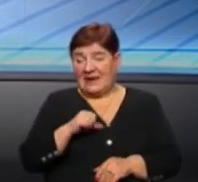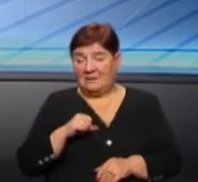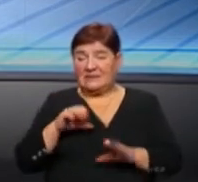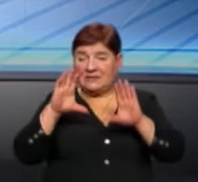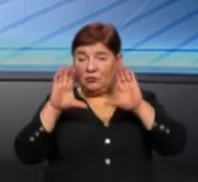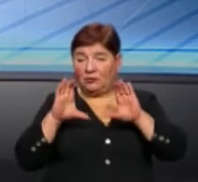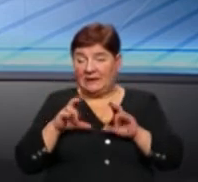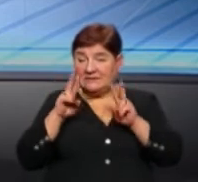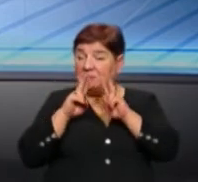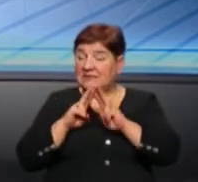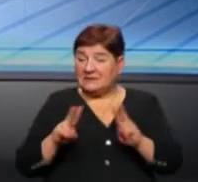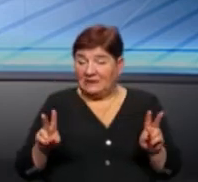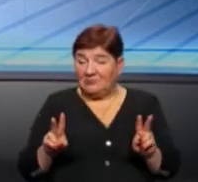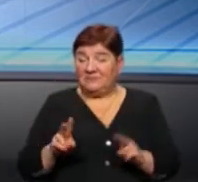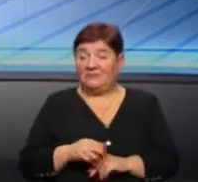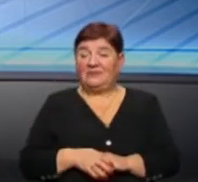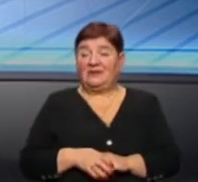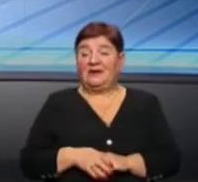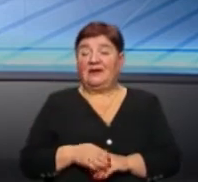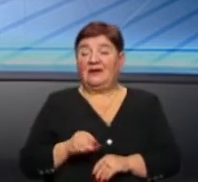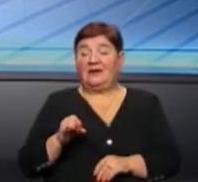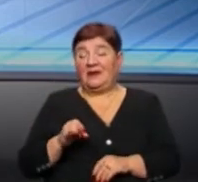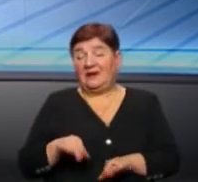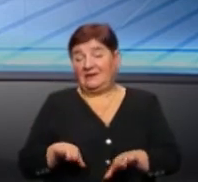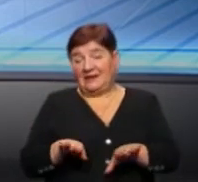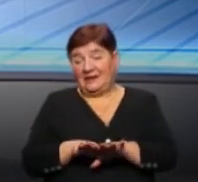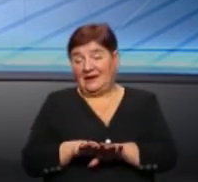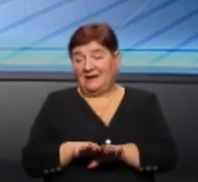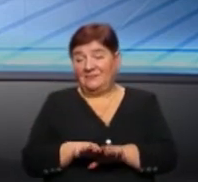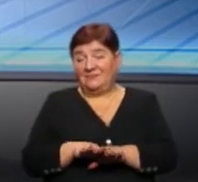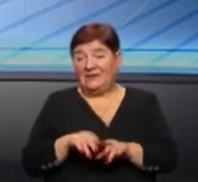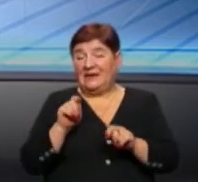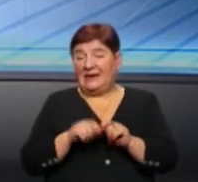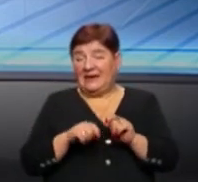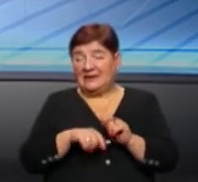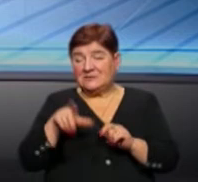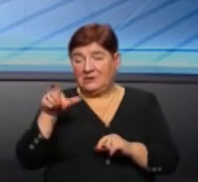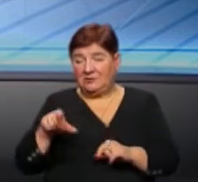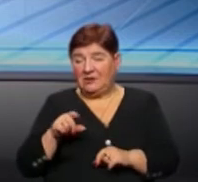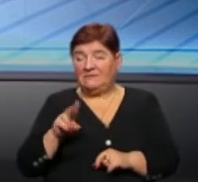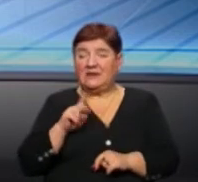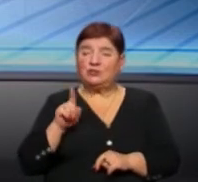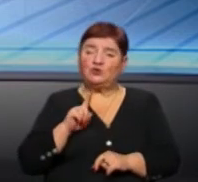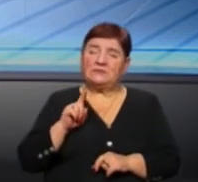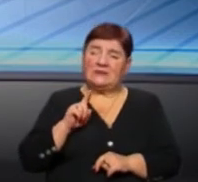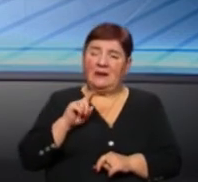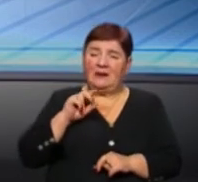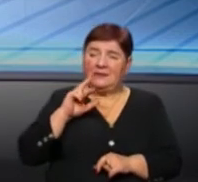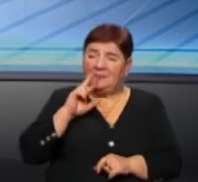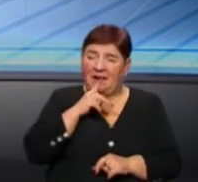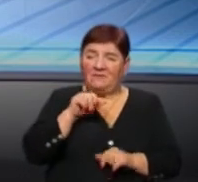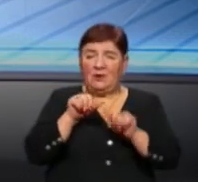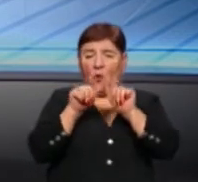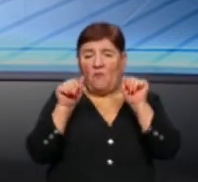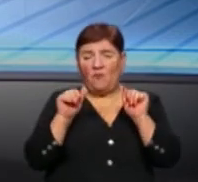саме законодавства. Ну, бувають і прогріхи, скажімо, інспекторів, де щось неправильно оформили. Ну, це вже,